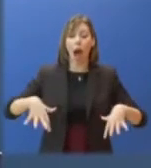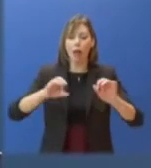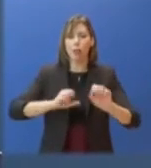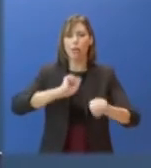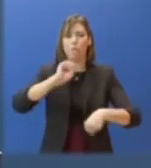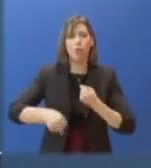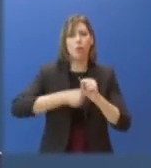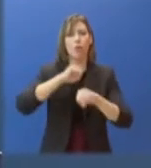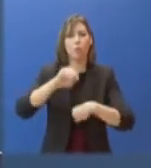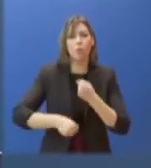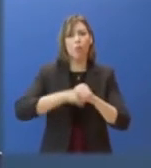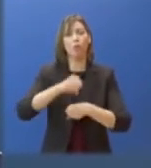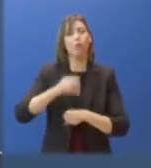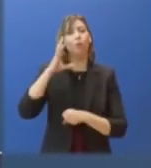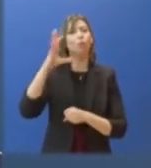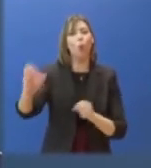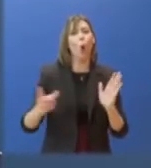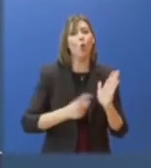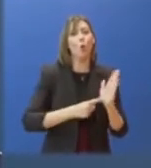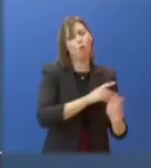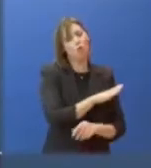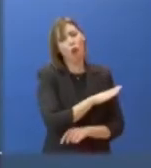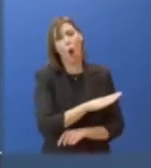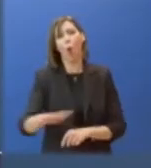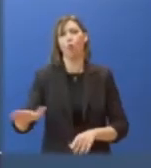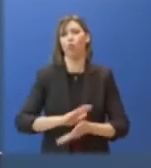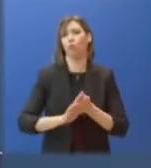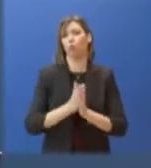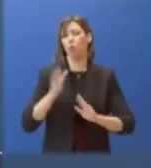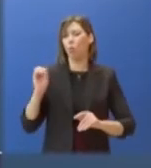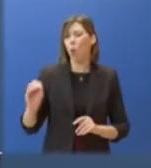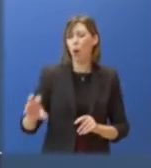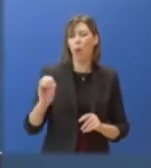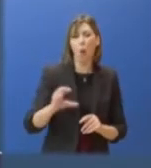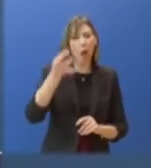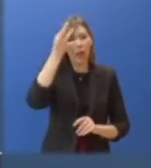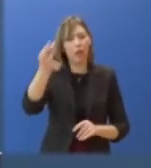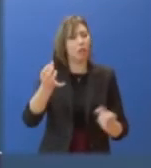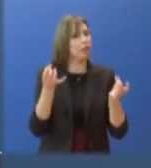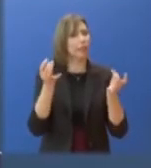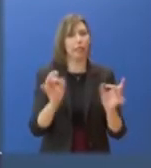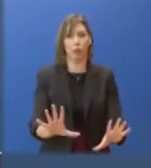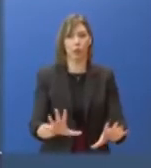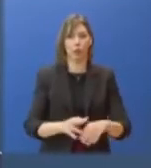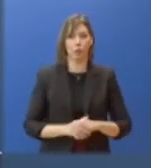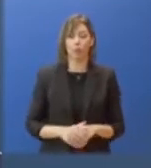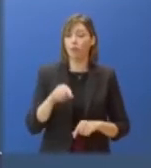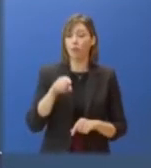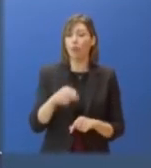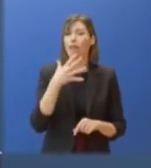καθολικοποίησή τους, χωρίς εξαιρέσεις και χωρίς αστερίσκους. Και αυτό δεν είναι αποτέλεσμα της ιστορικής συγκυρίας.